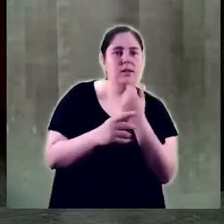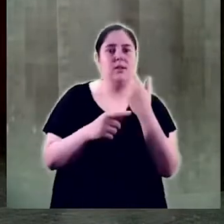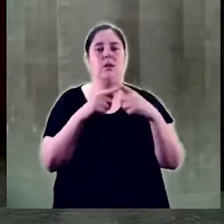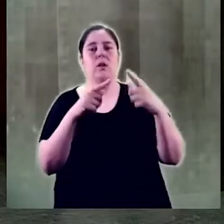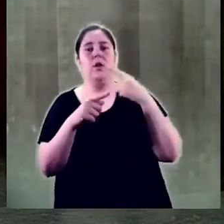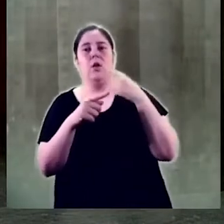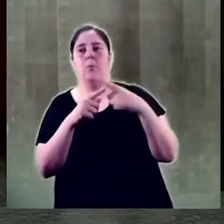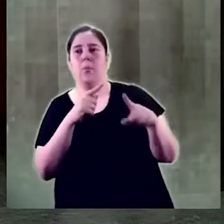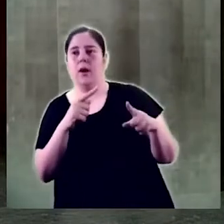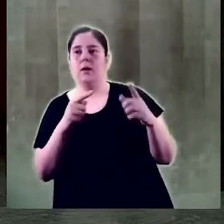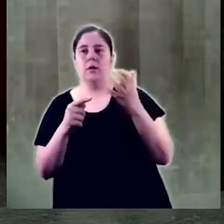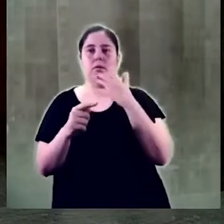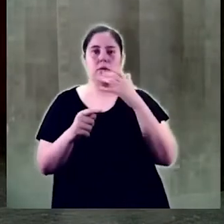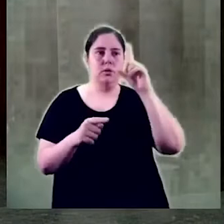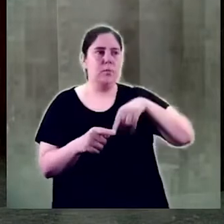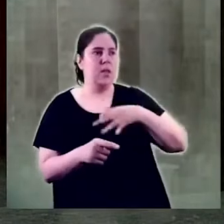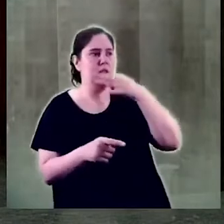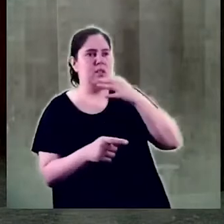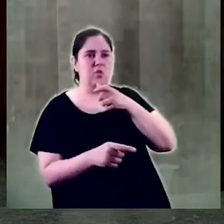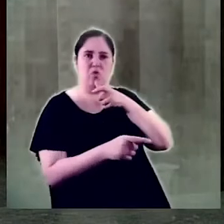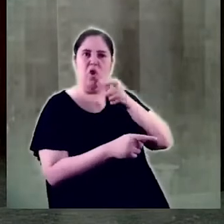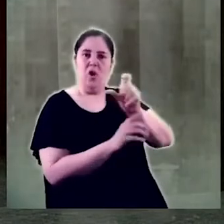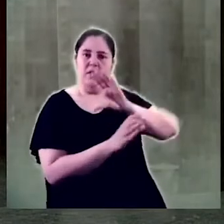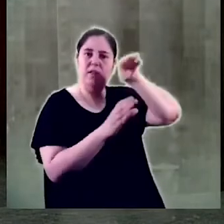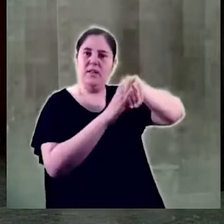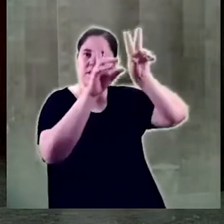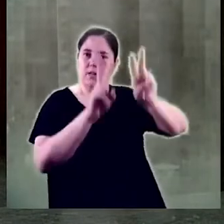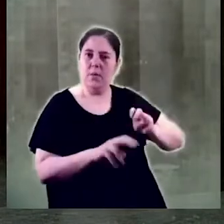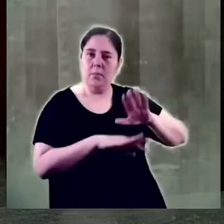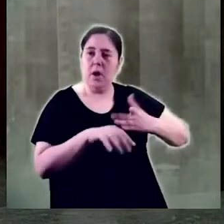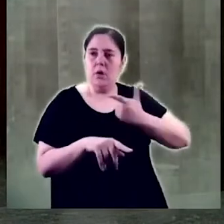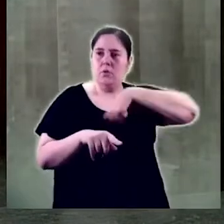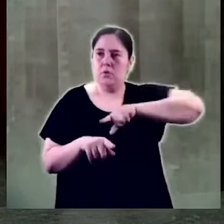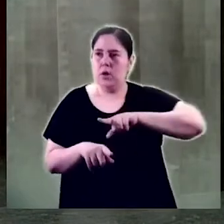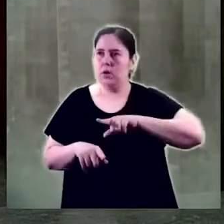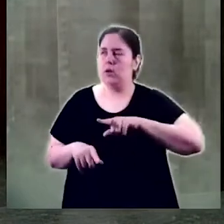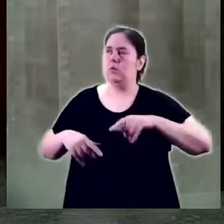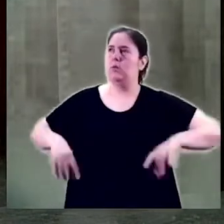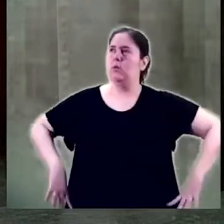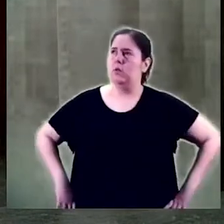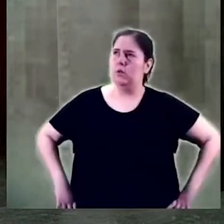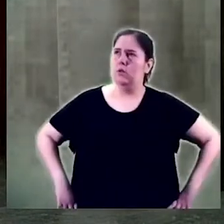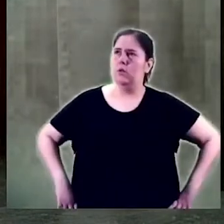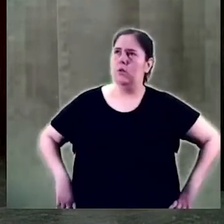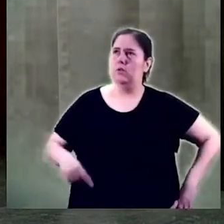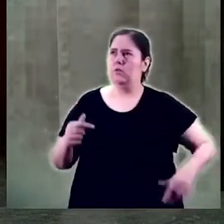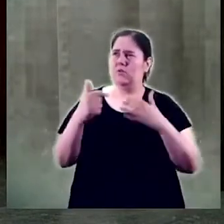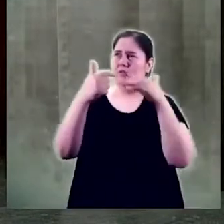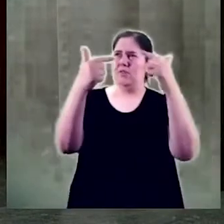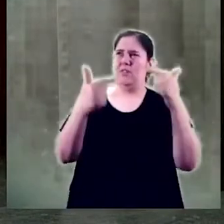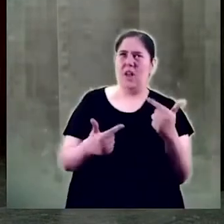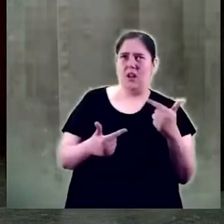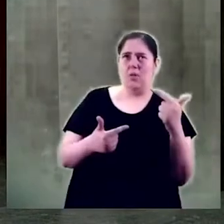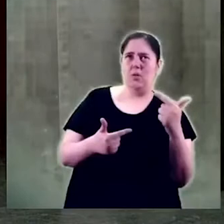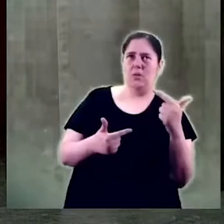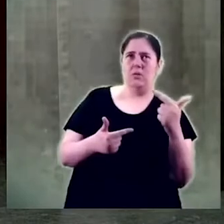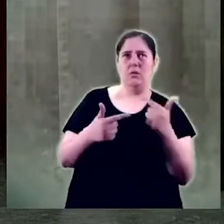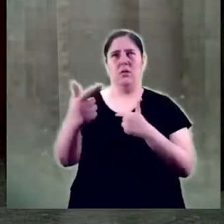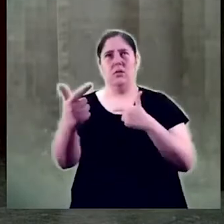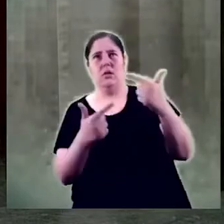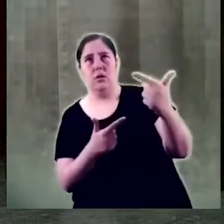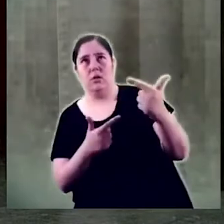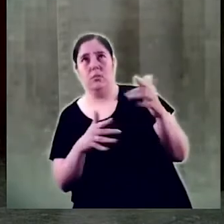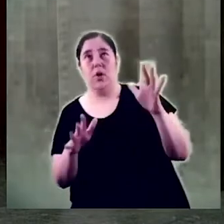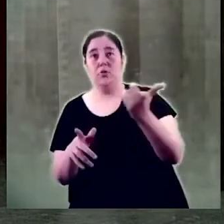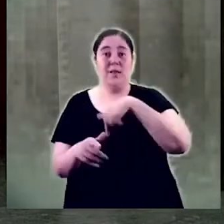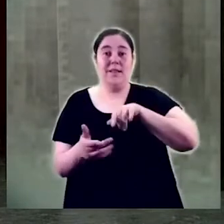glòries que generen discurs d'odi al propi Tamari i que per moltes va suposar un gran desencant envers el grau. Però estem aquí, a punt